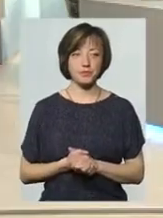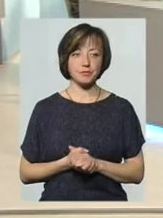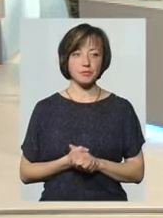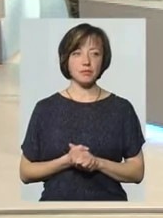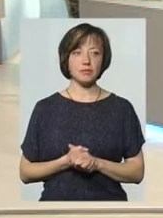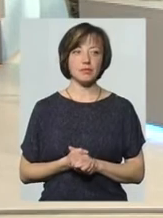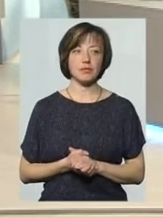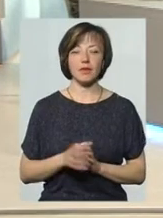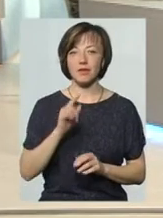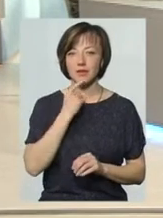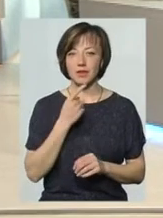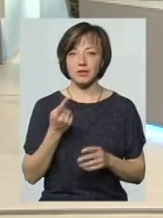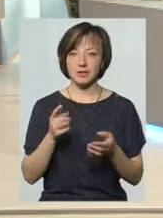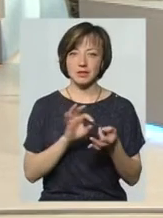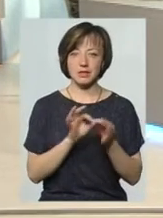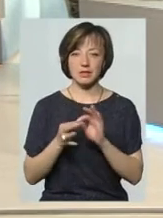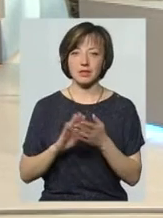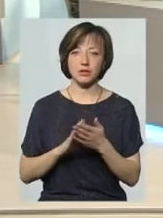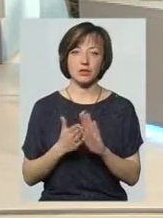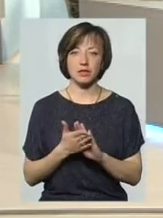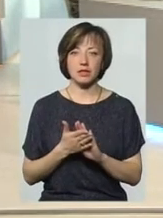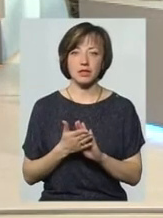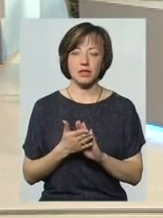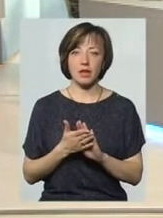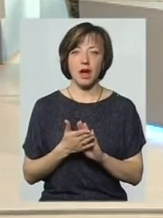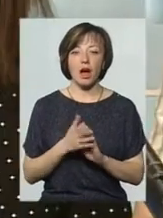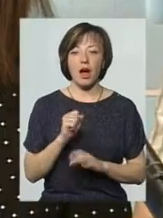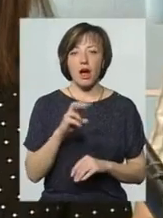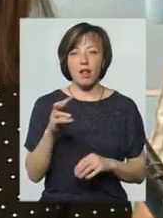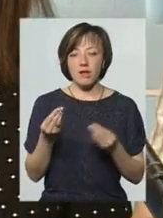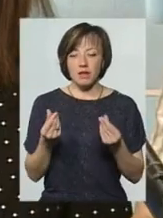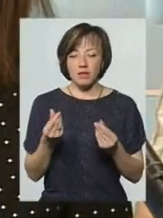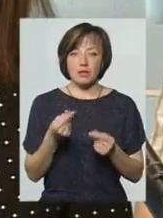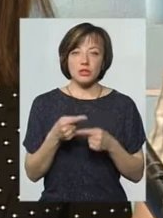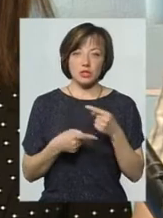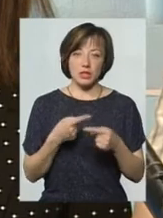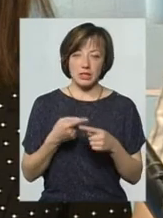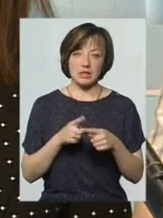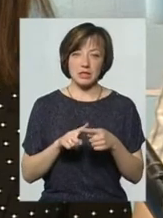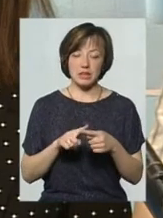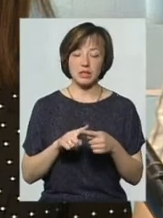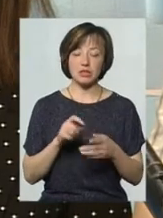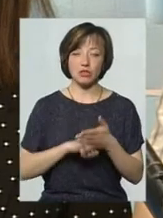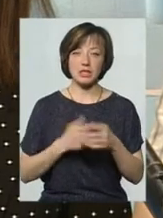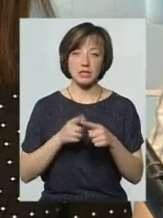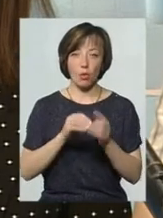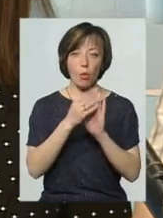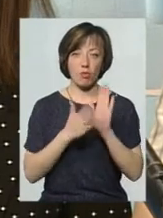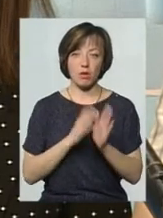Це якось так важко. Трошки складна ситуація. Але за цим ідуть фінанси, через те облік мав би бути якийсь.